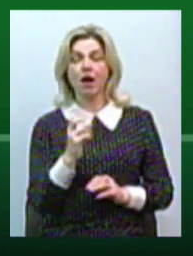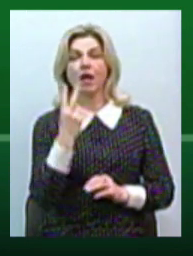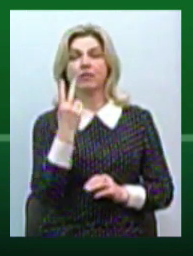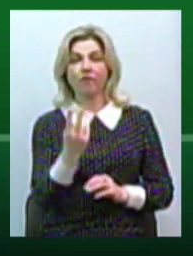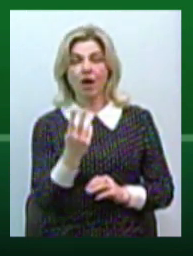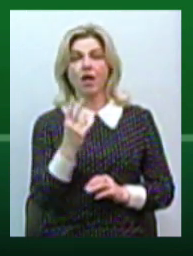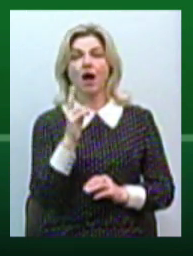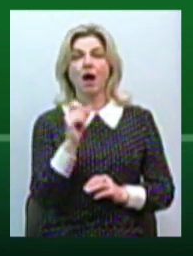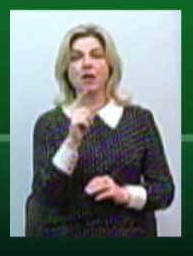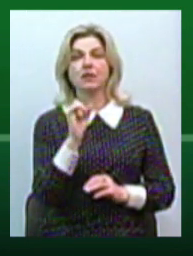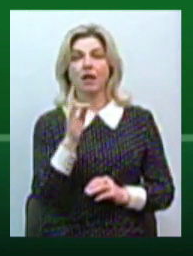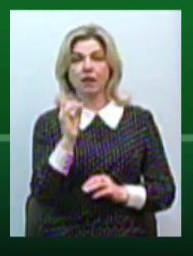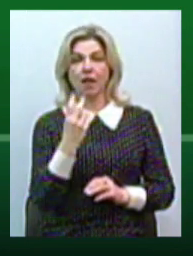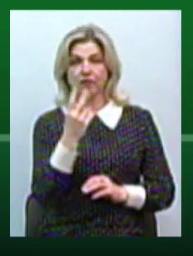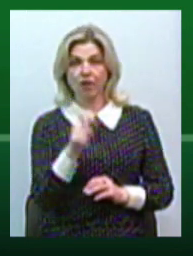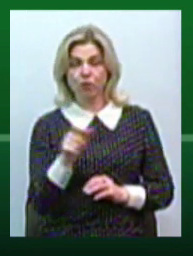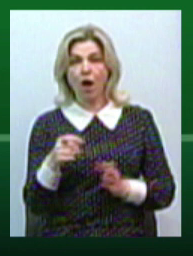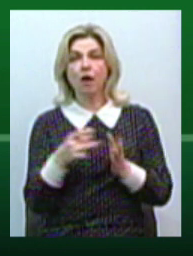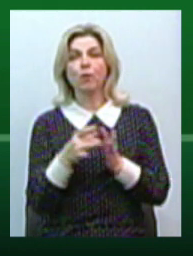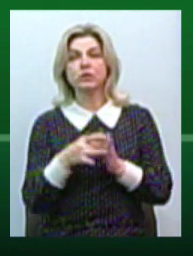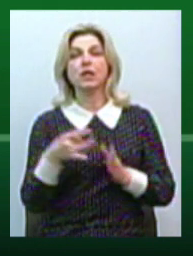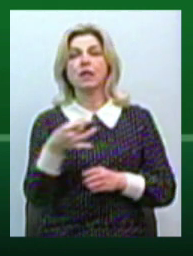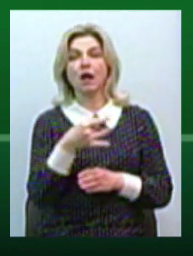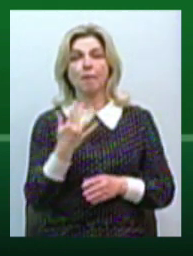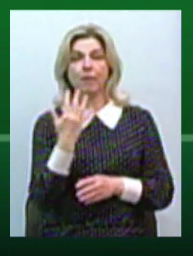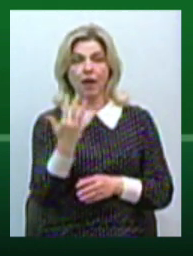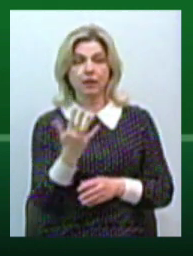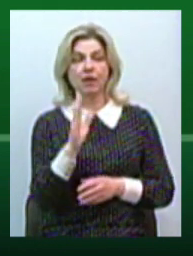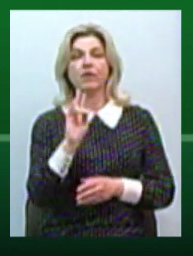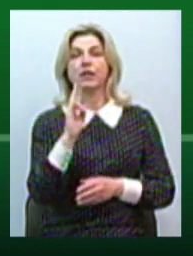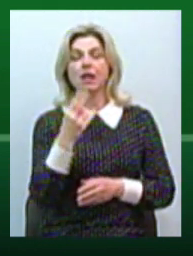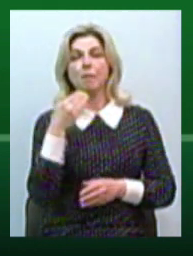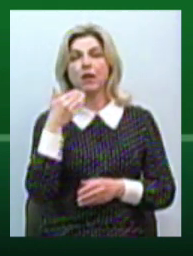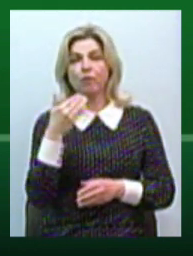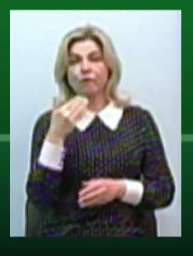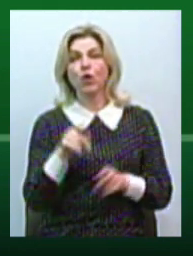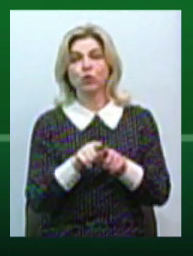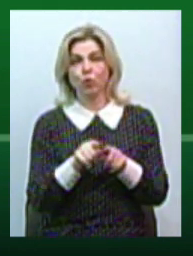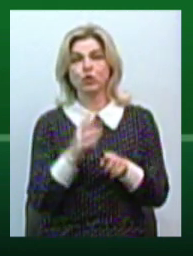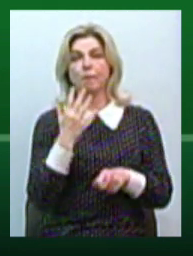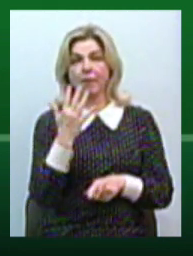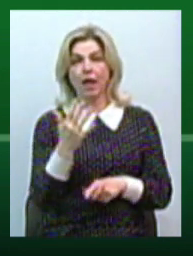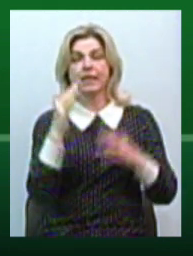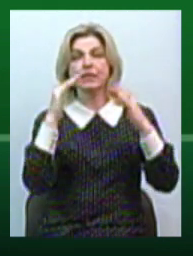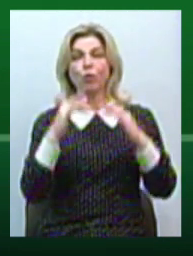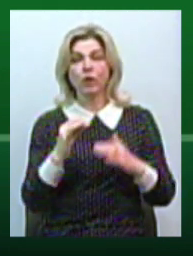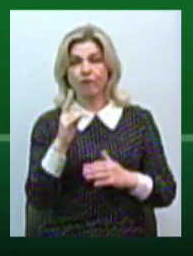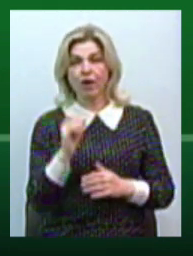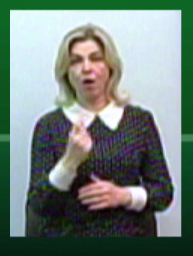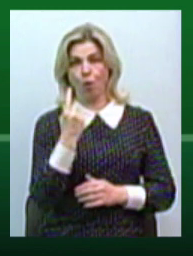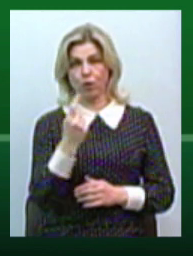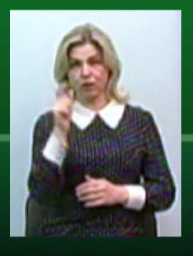районі одна особа, в Арбуденському районі 5, в місті Перемайськ також 5, в Снігорівці одна